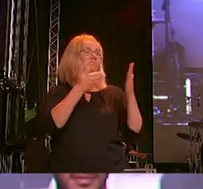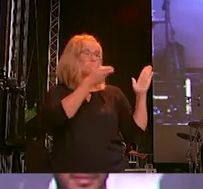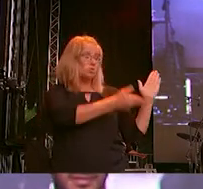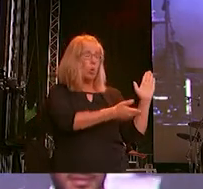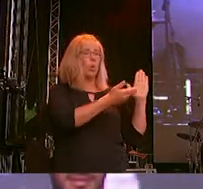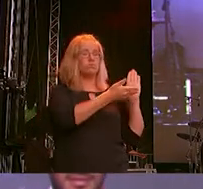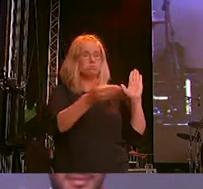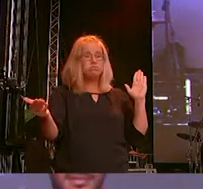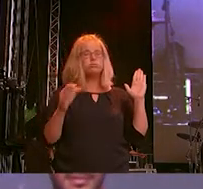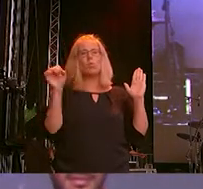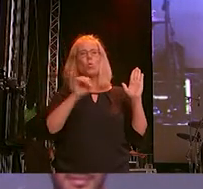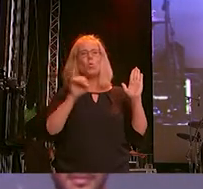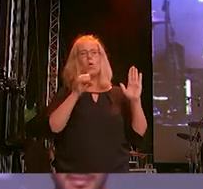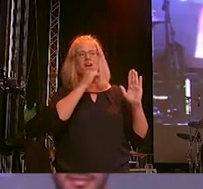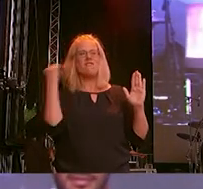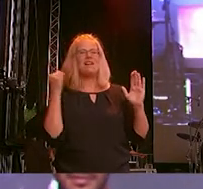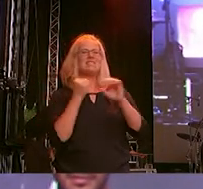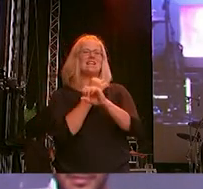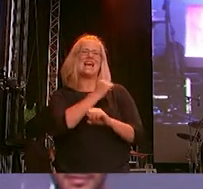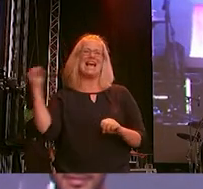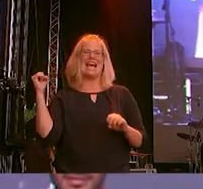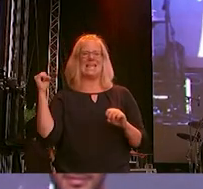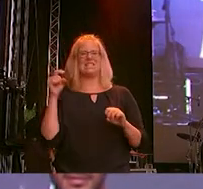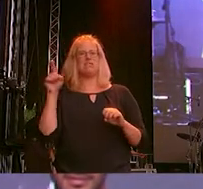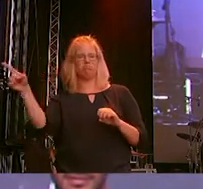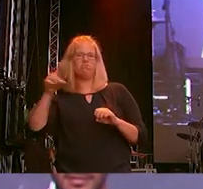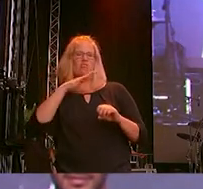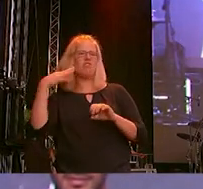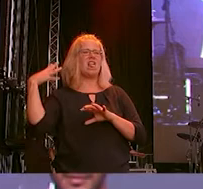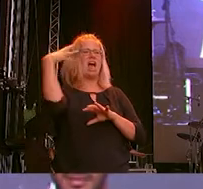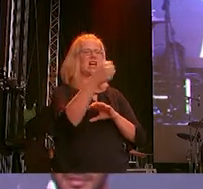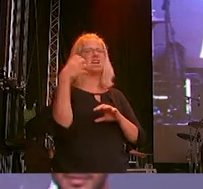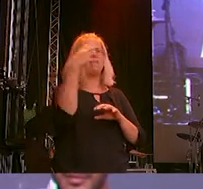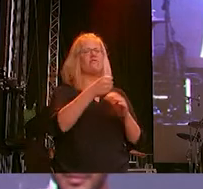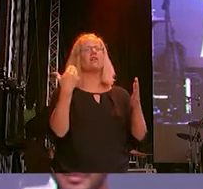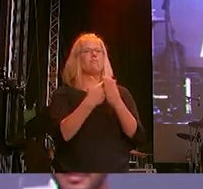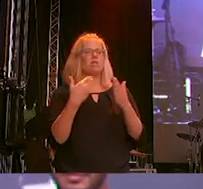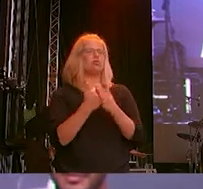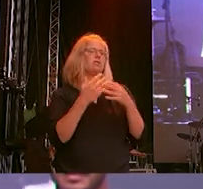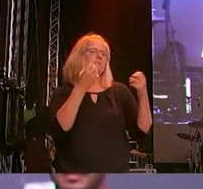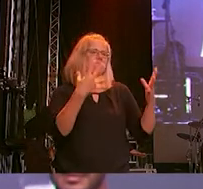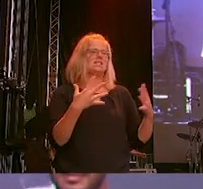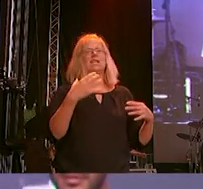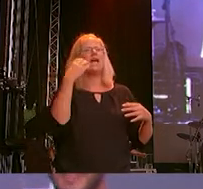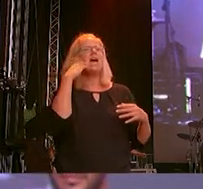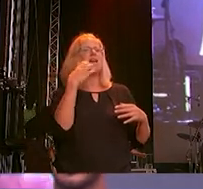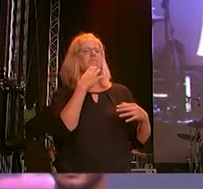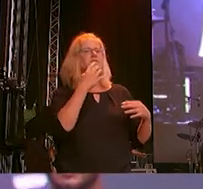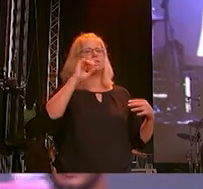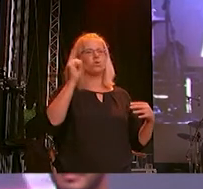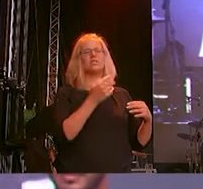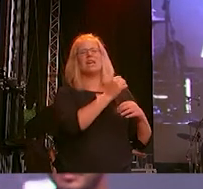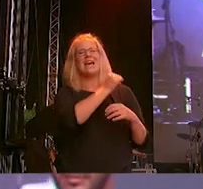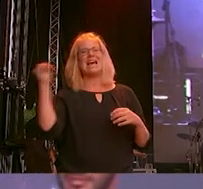Rechtsmotivierte Angriffe, Brand- und Sprengstoffanschläge, Ereignisse wie in Chemnitz und mehrere rechtsterroristische Gruppen